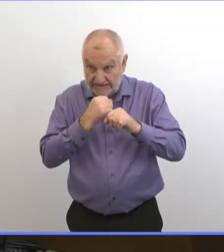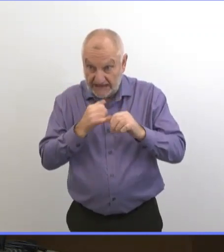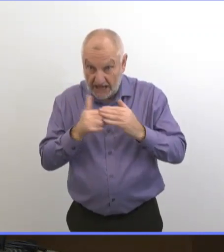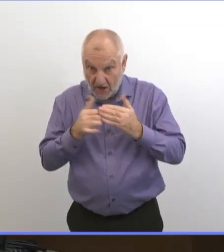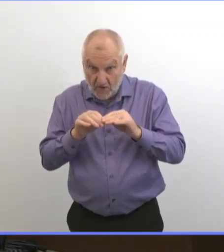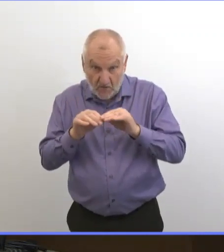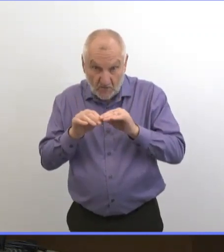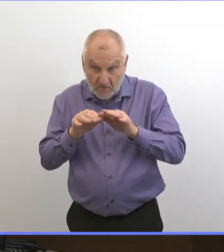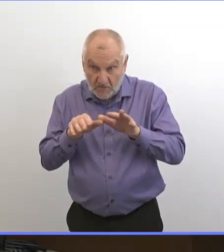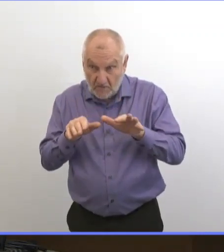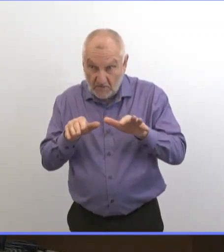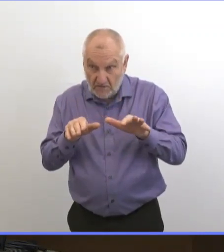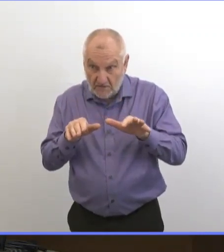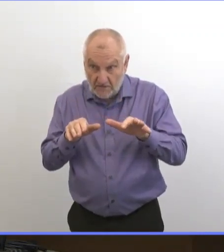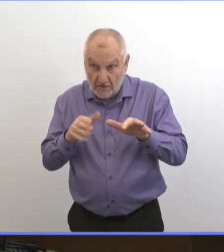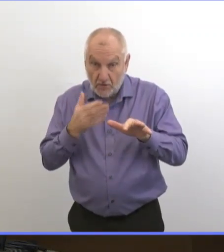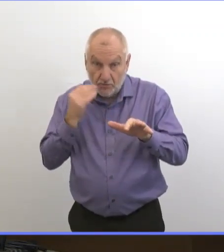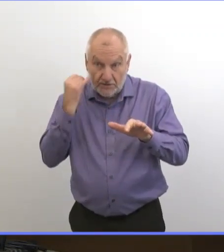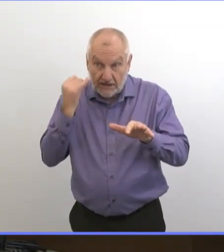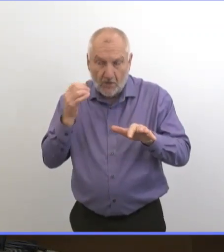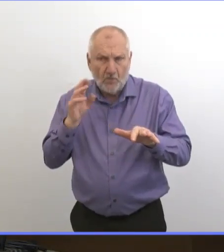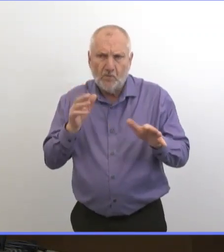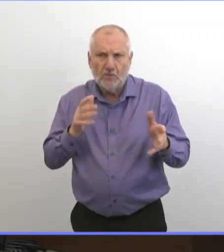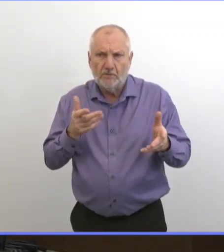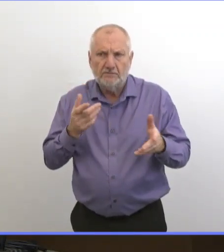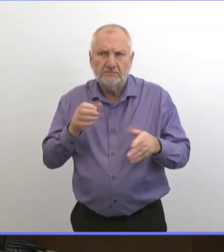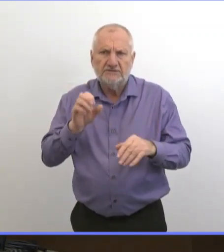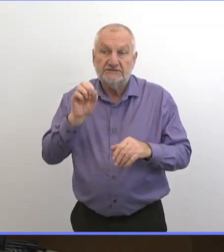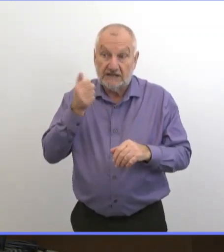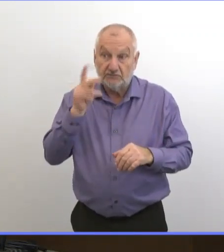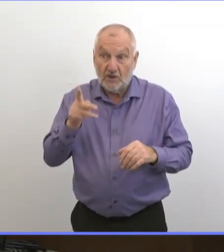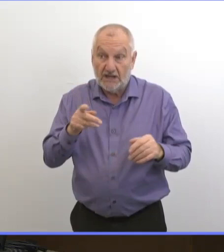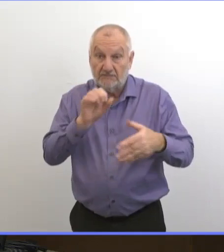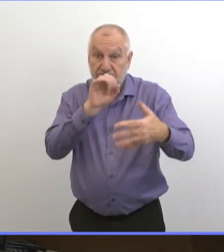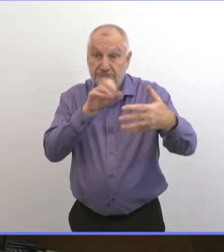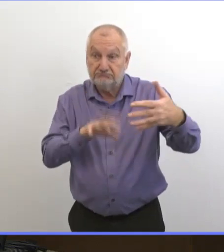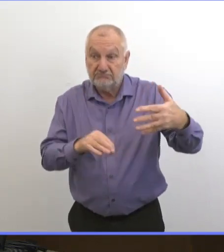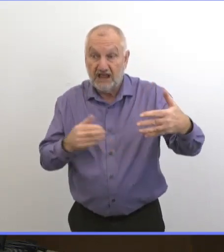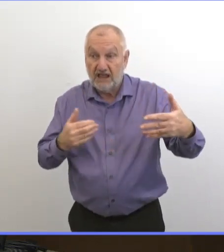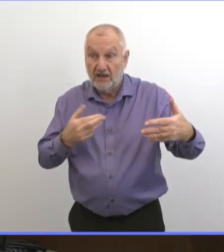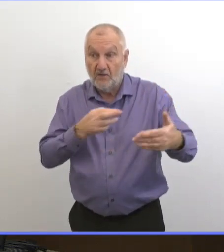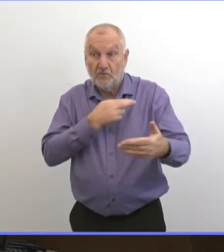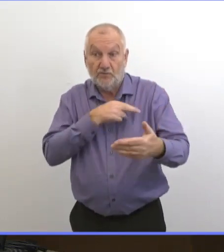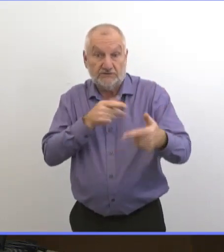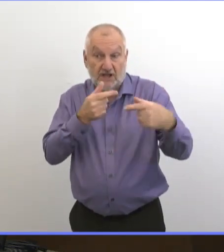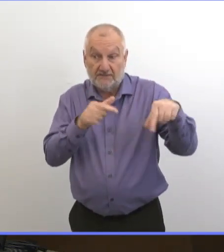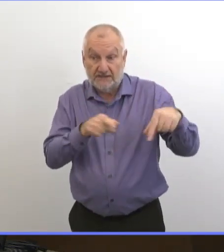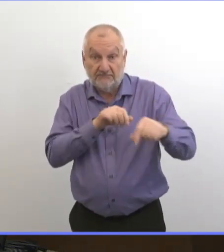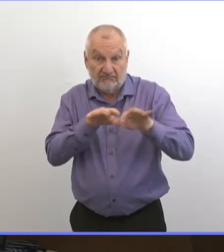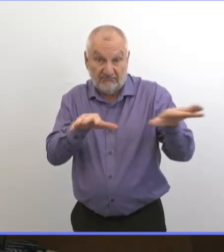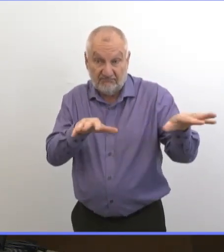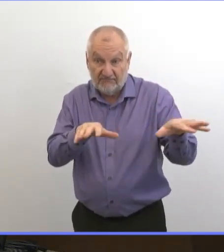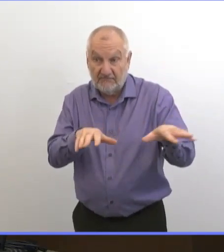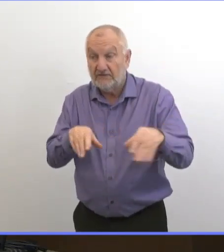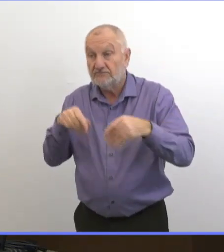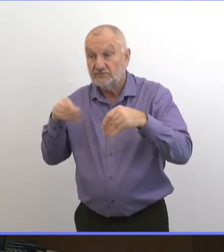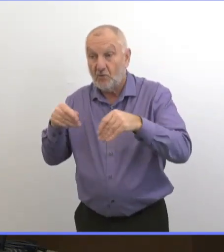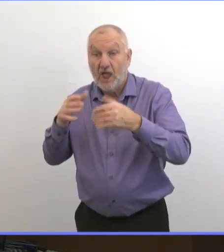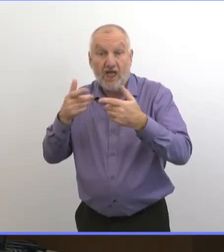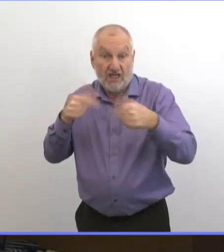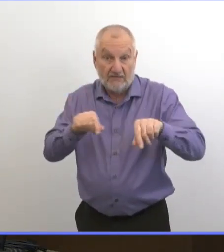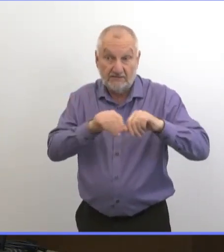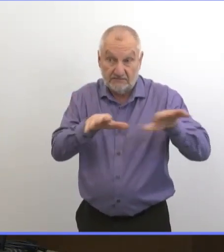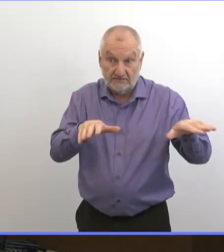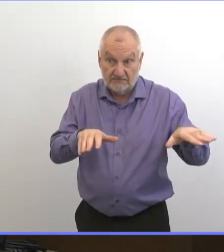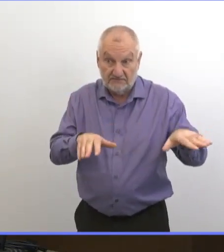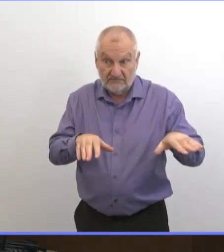comme on'a fait en Saskatchewan, en donnant les détails sur des événements religieux,